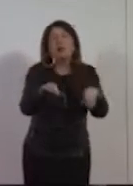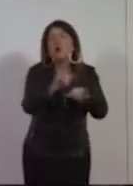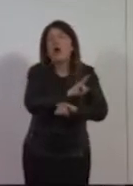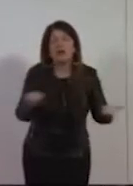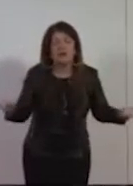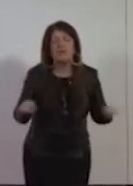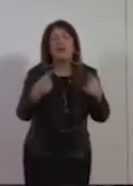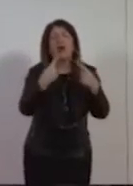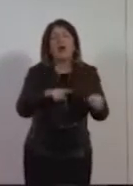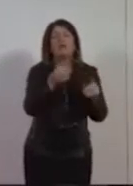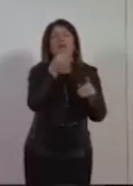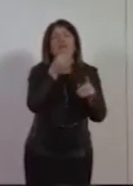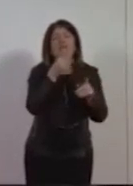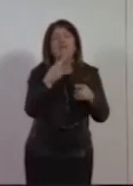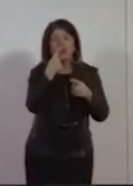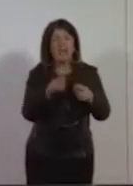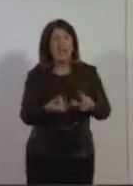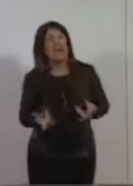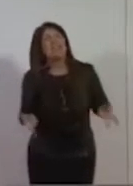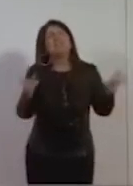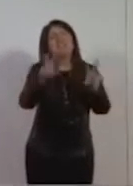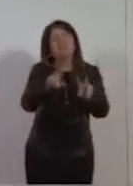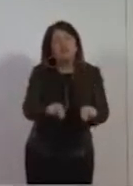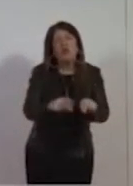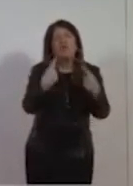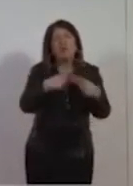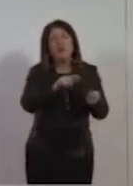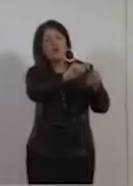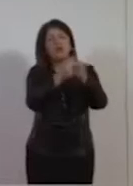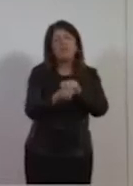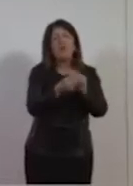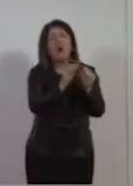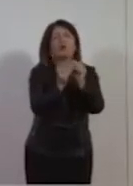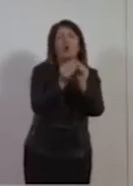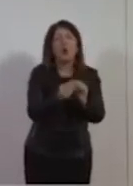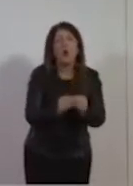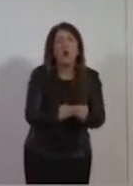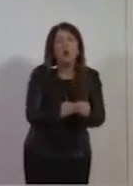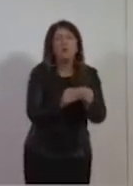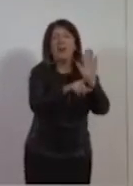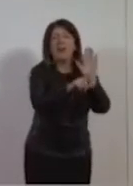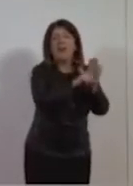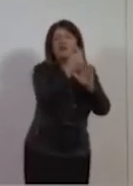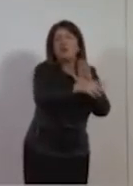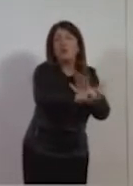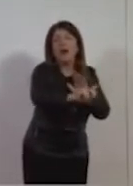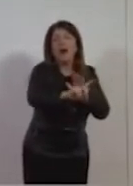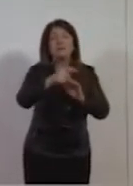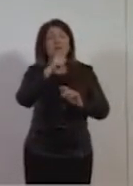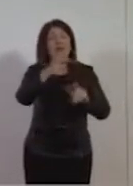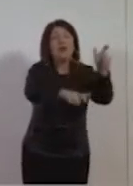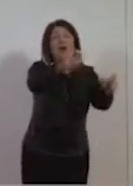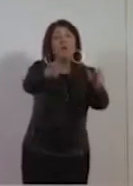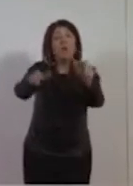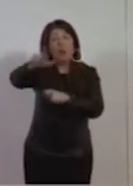senso profondo delle riforme che sono del tutto necessarie a questo Paese con il popolo di questo Paese, con i popoli di